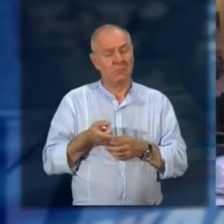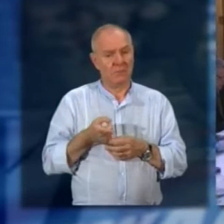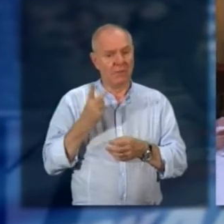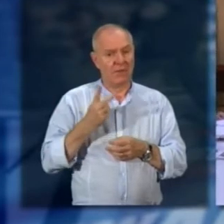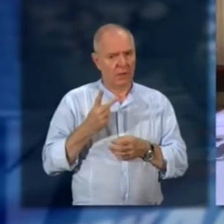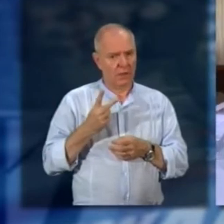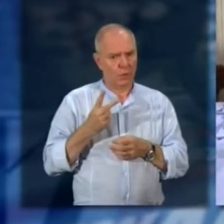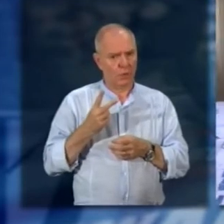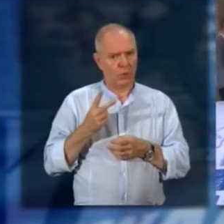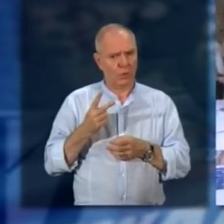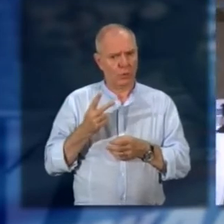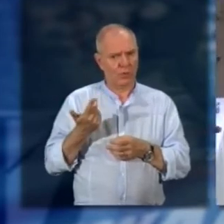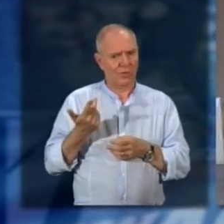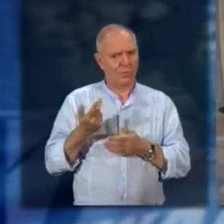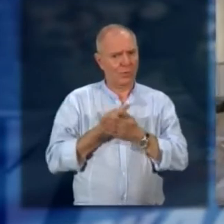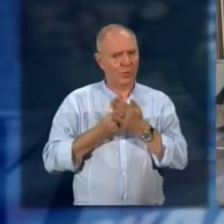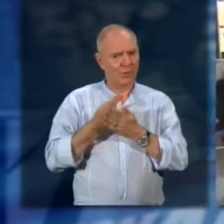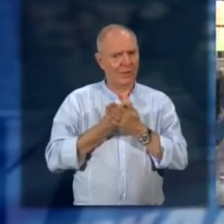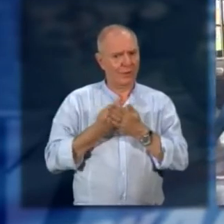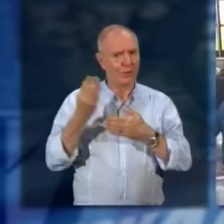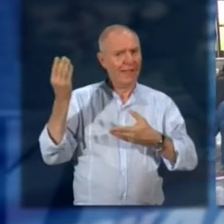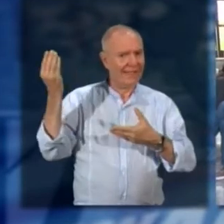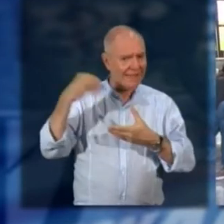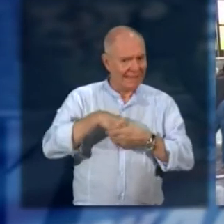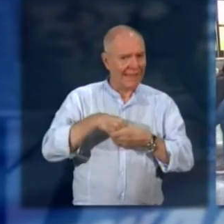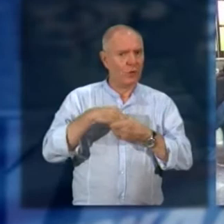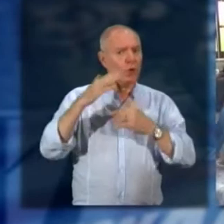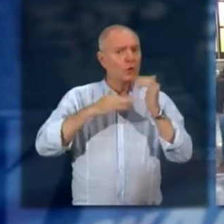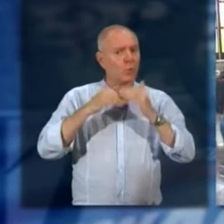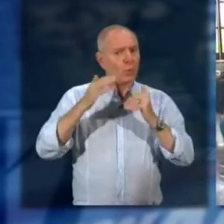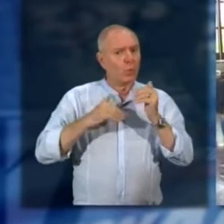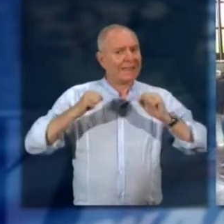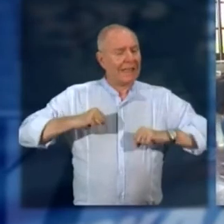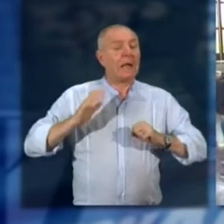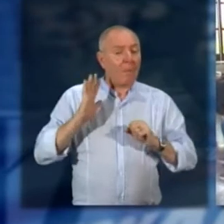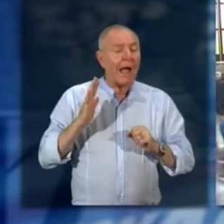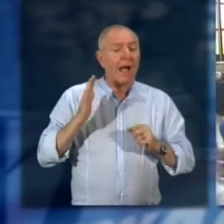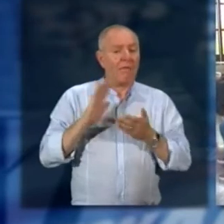sociale anche se abita all'interno di una struttura sanitaria.